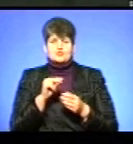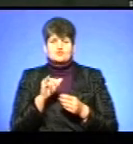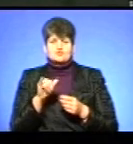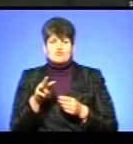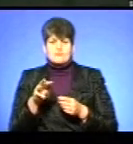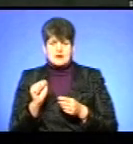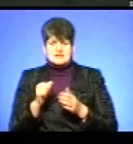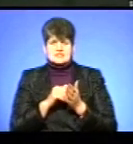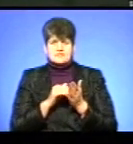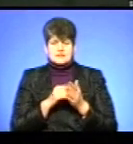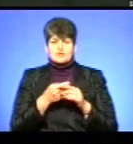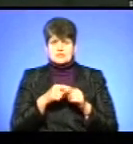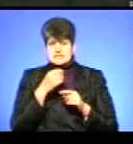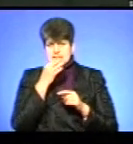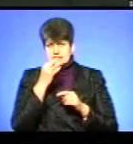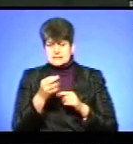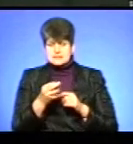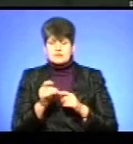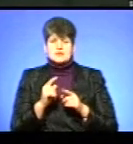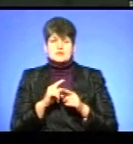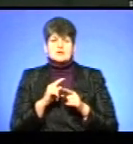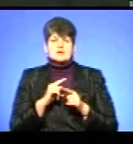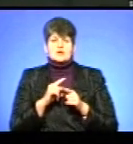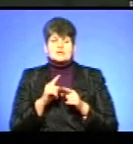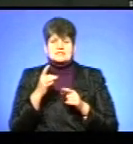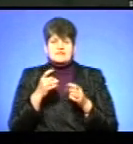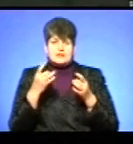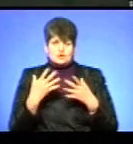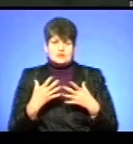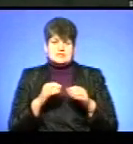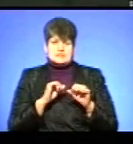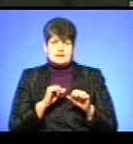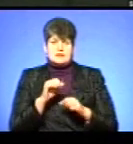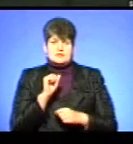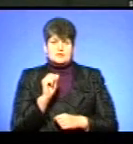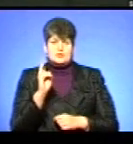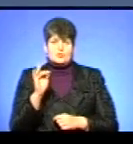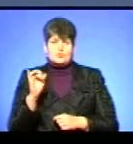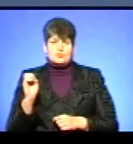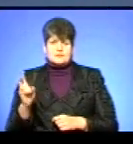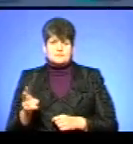повідомив оперативний черговий обласного управління з питань цивільного захисту населення Анатолій Крук.